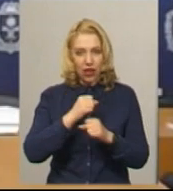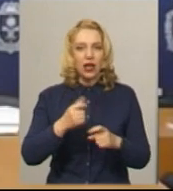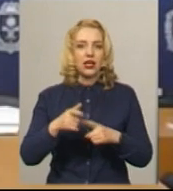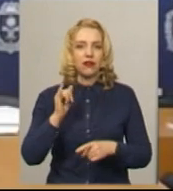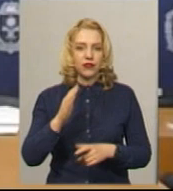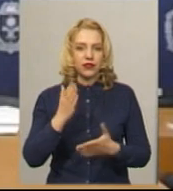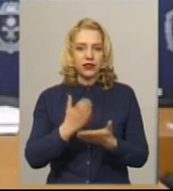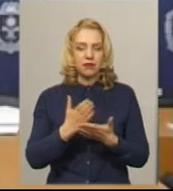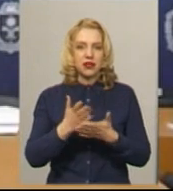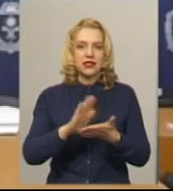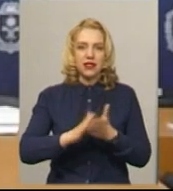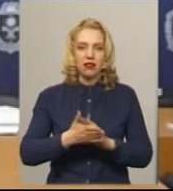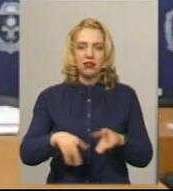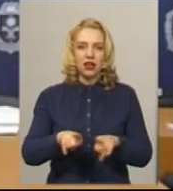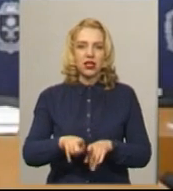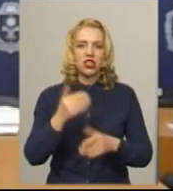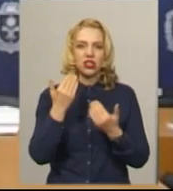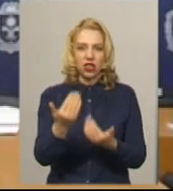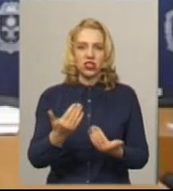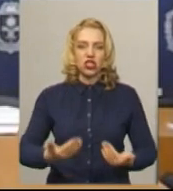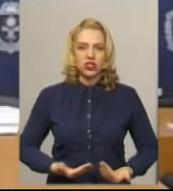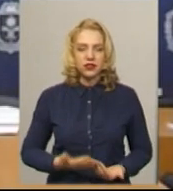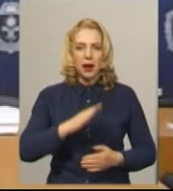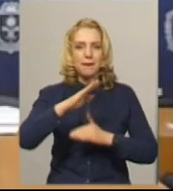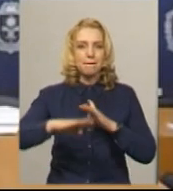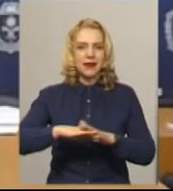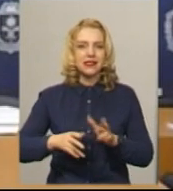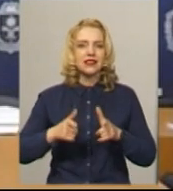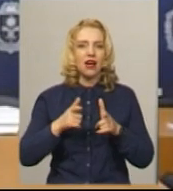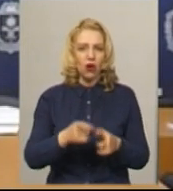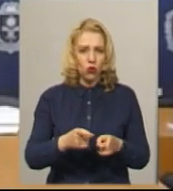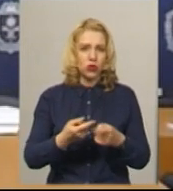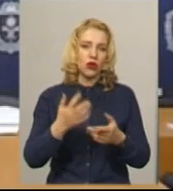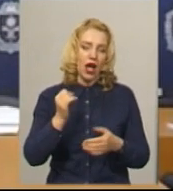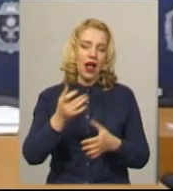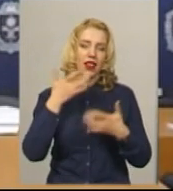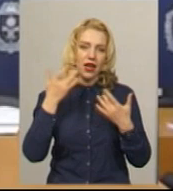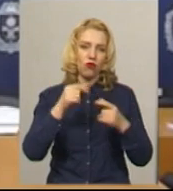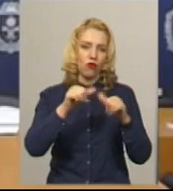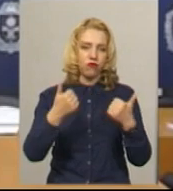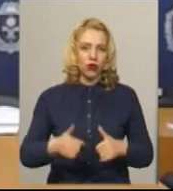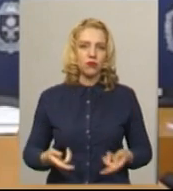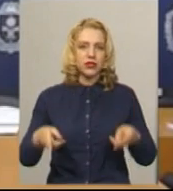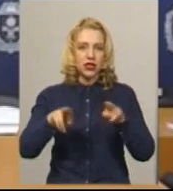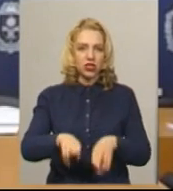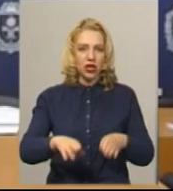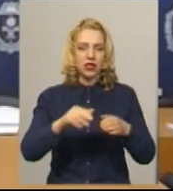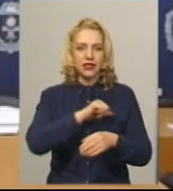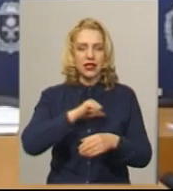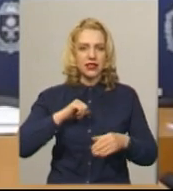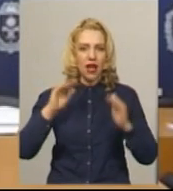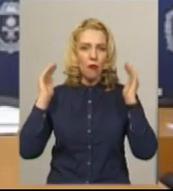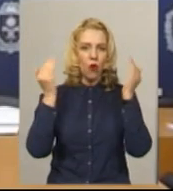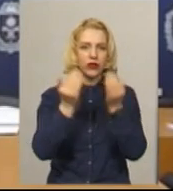в них такий, що їх життя є під загрозою. Решта осіб, які хворіють в легкій формі, вони мають лишатися на самоізоляції